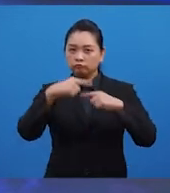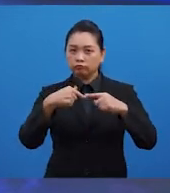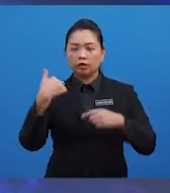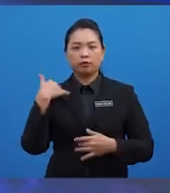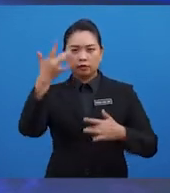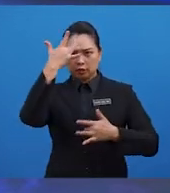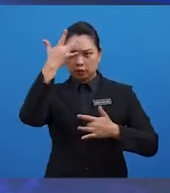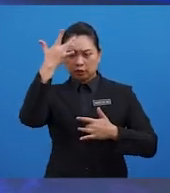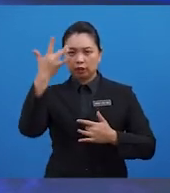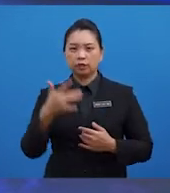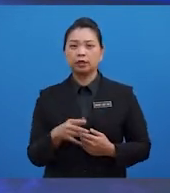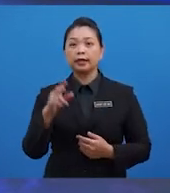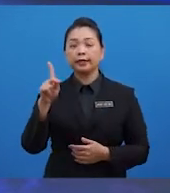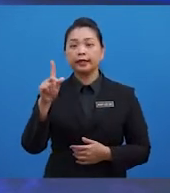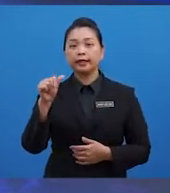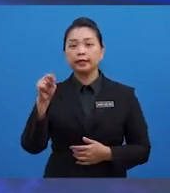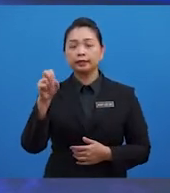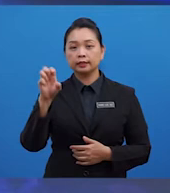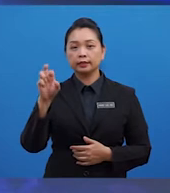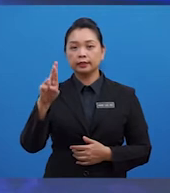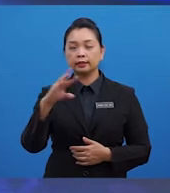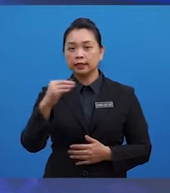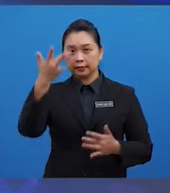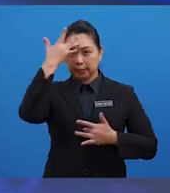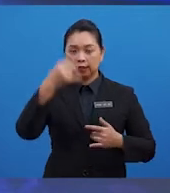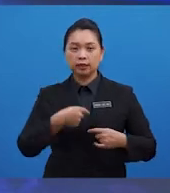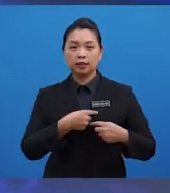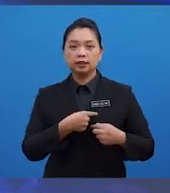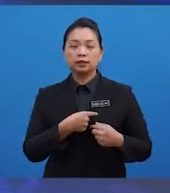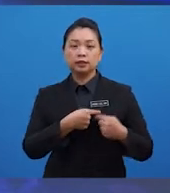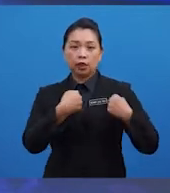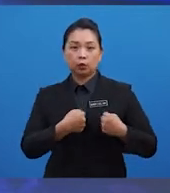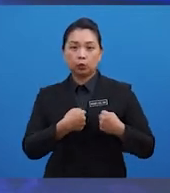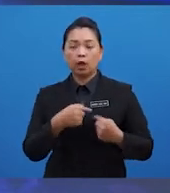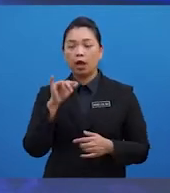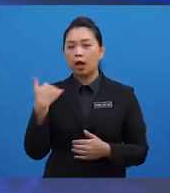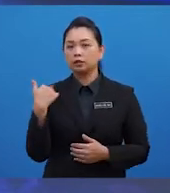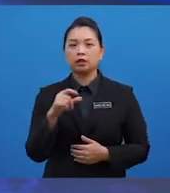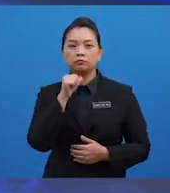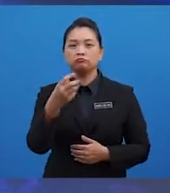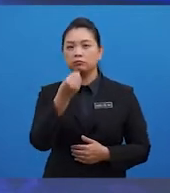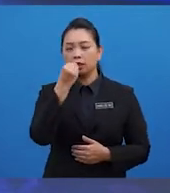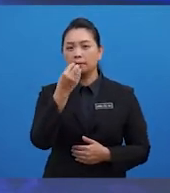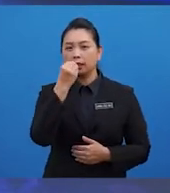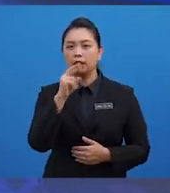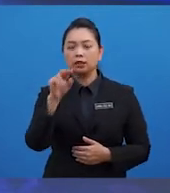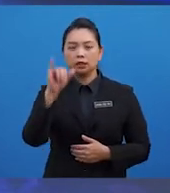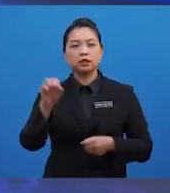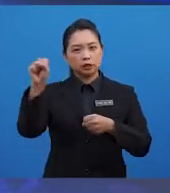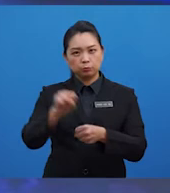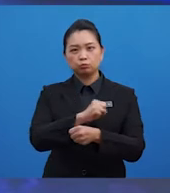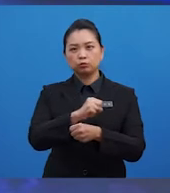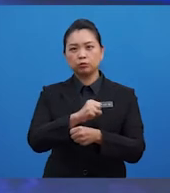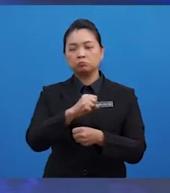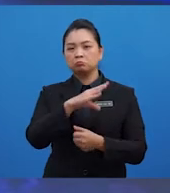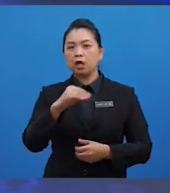-penyakit tenat seperti kanser dan penyakit jantung ialah tidak memakan makanan yang sempurna